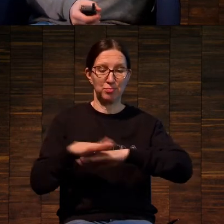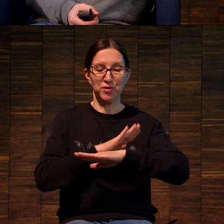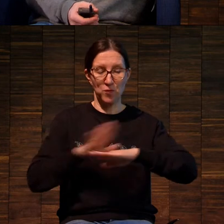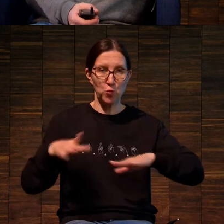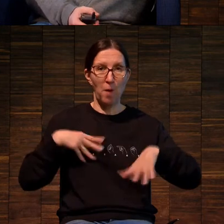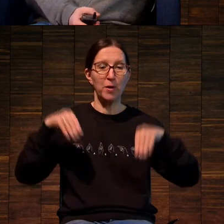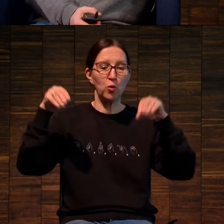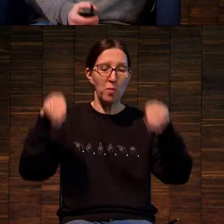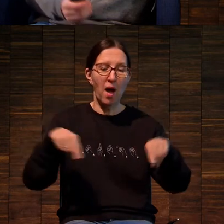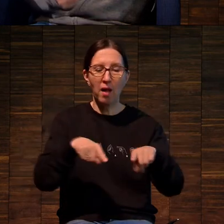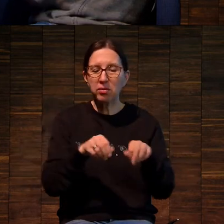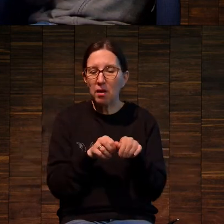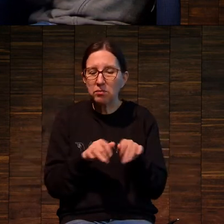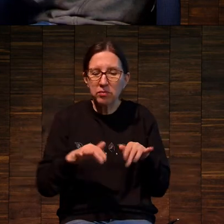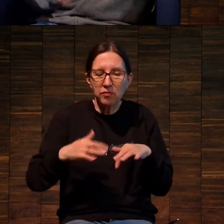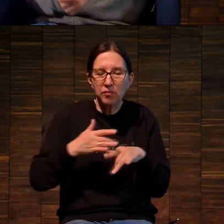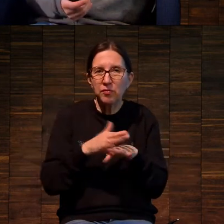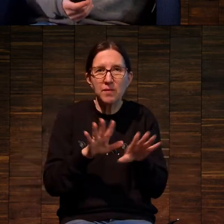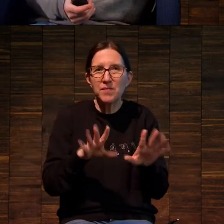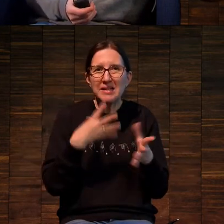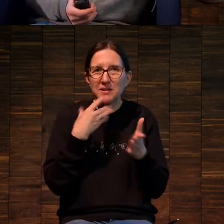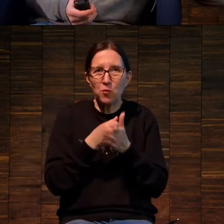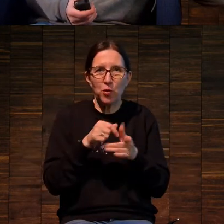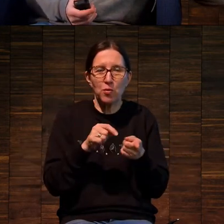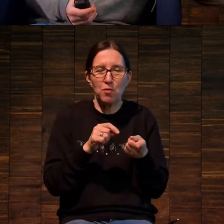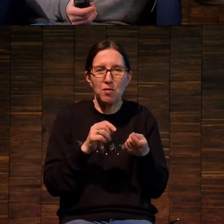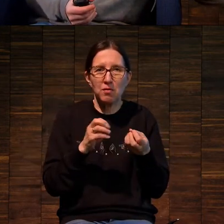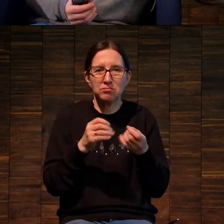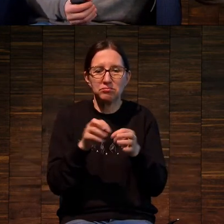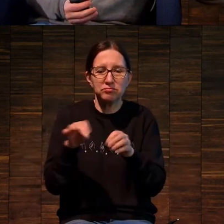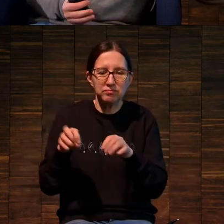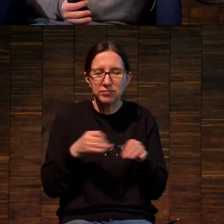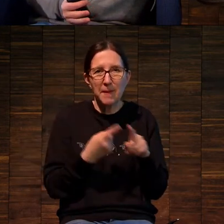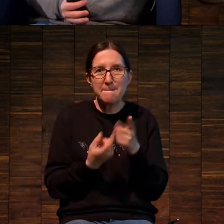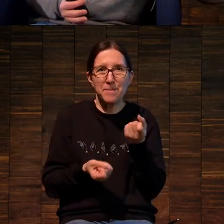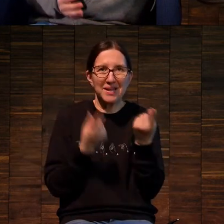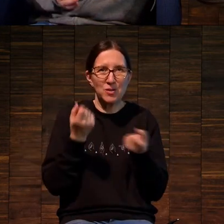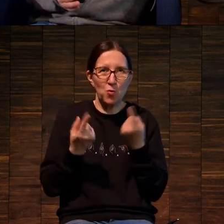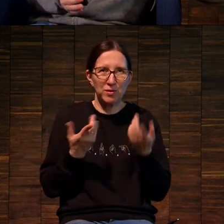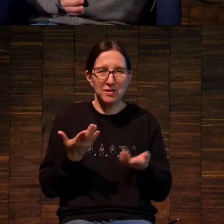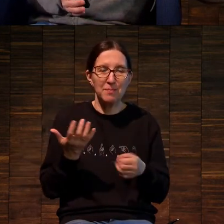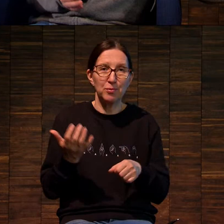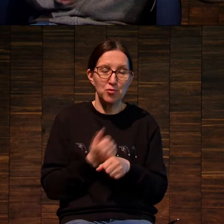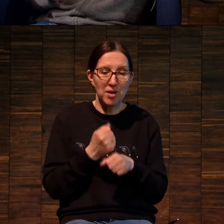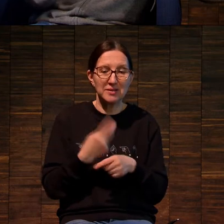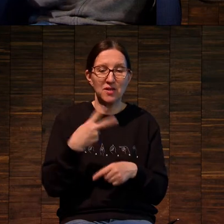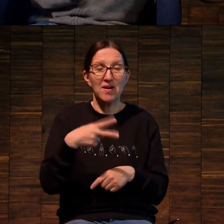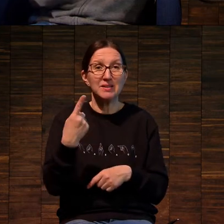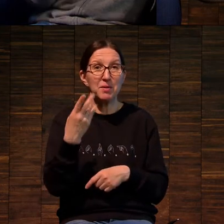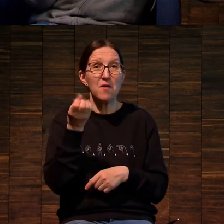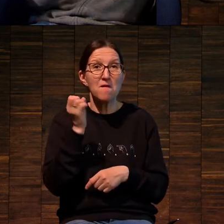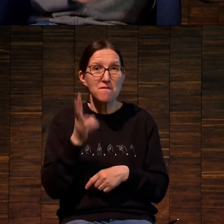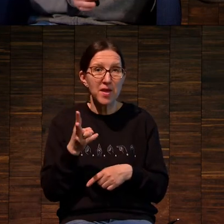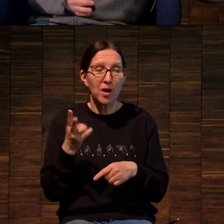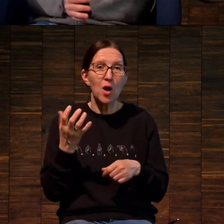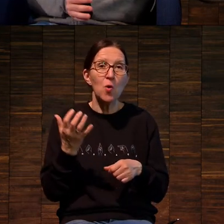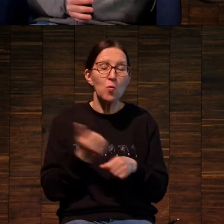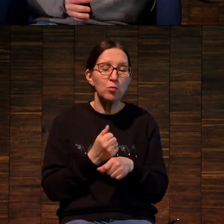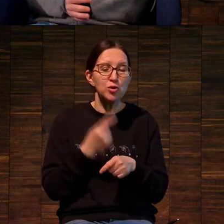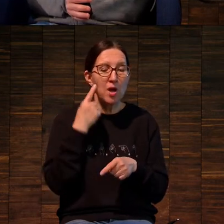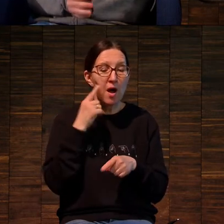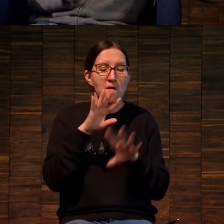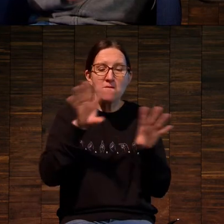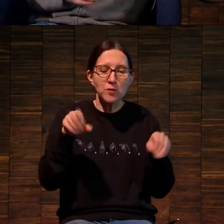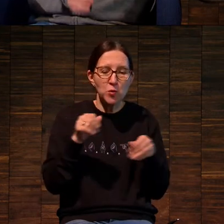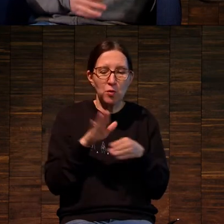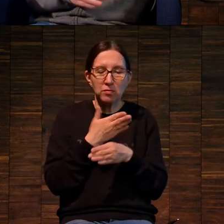интересная парадигма, когда в 21 веке начинают отделяться сущности,